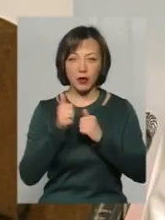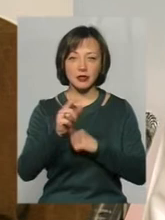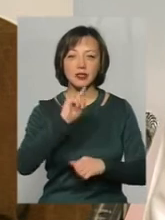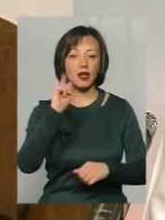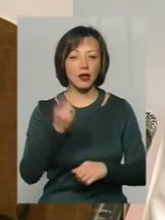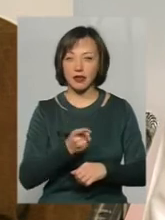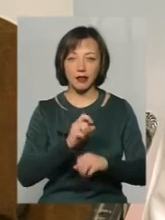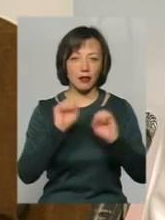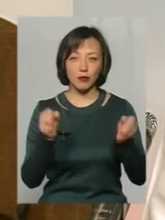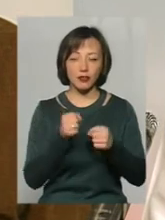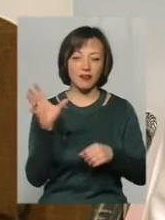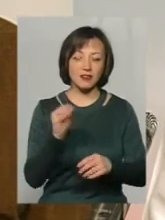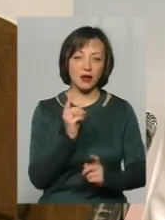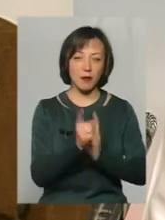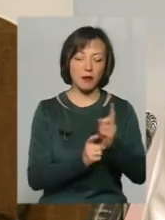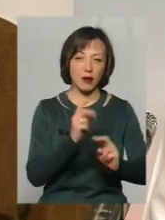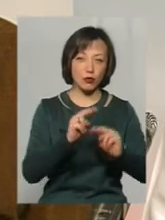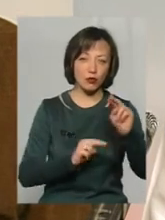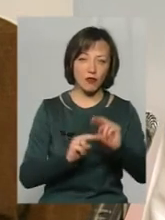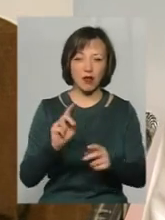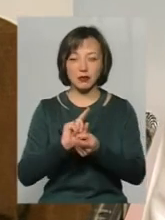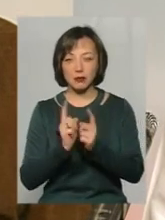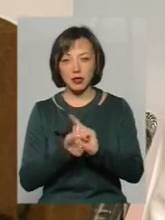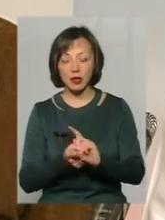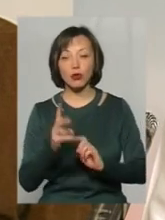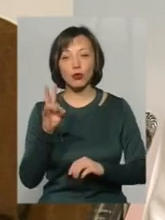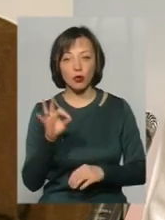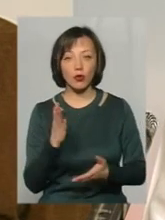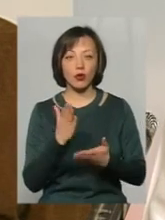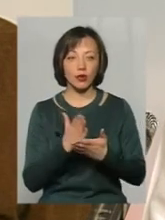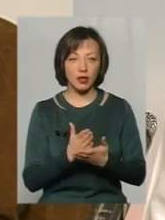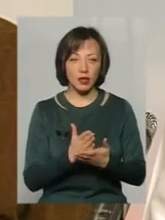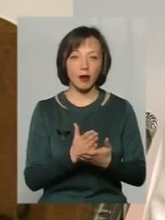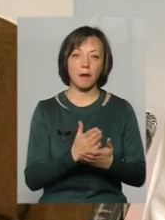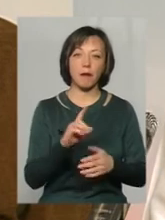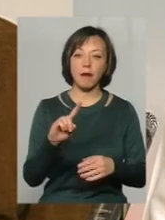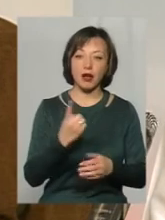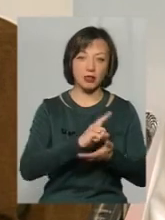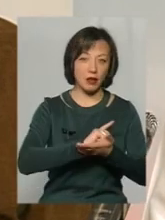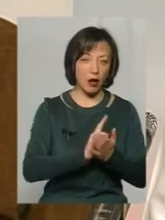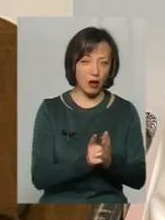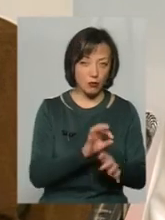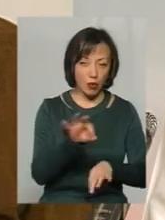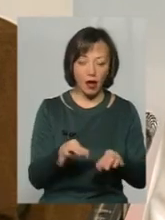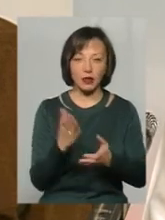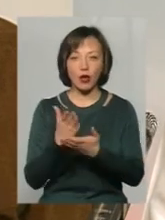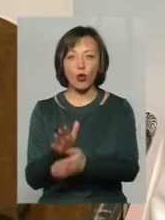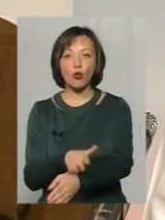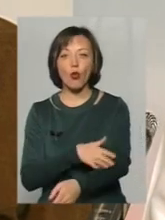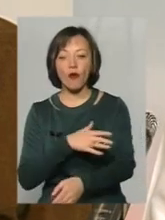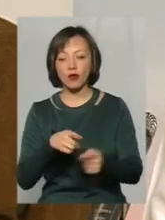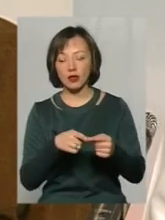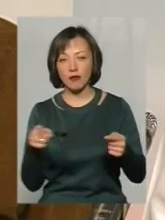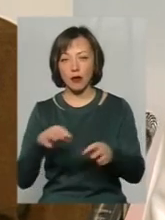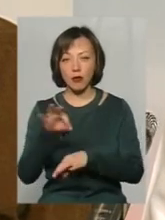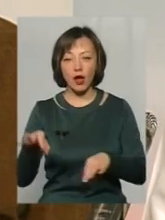будується, не міняється. Але є першоважливіше задання – є довготривальні такі проекти, які хотіли би з часом